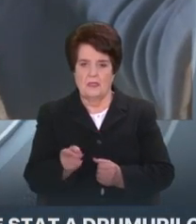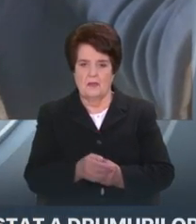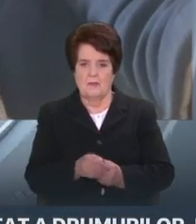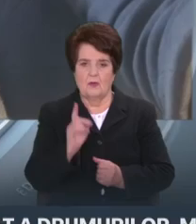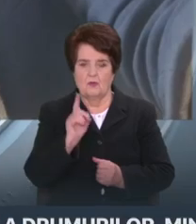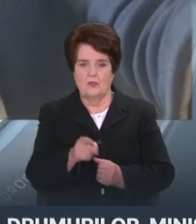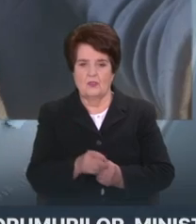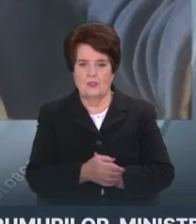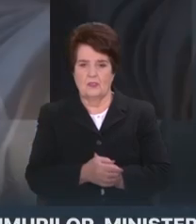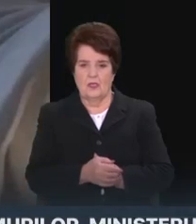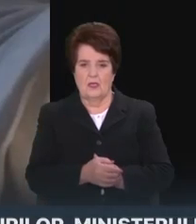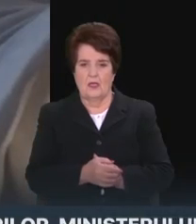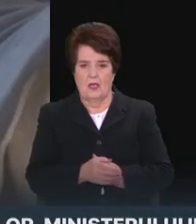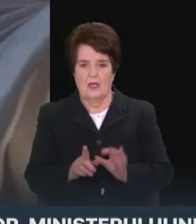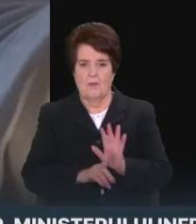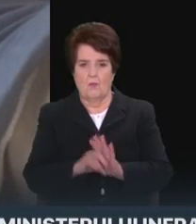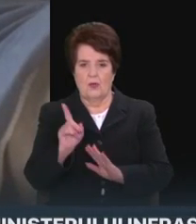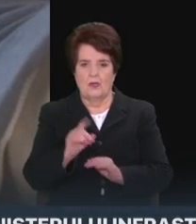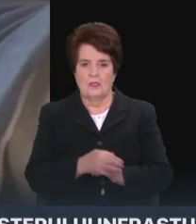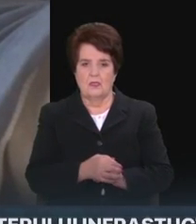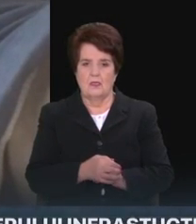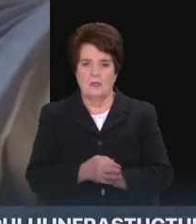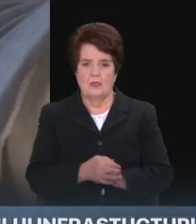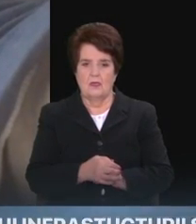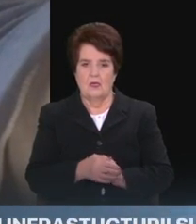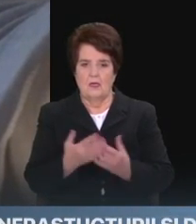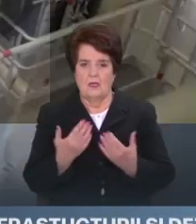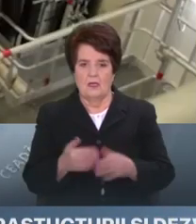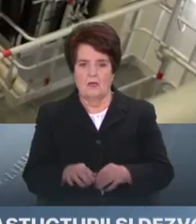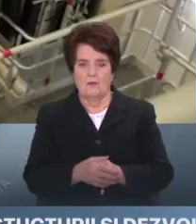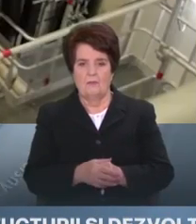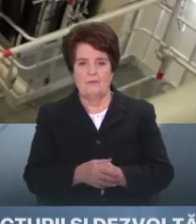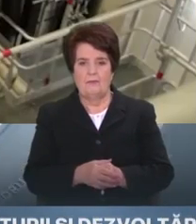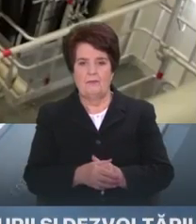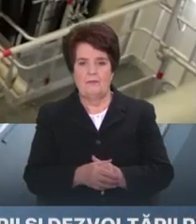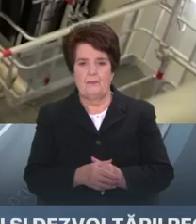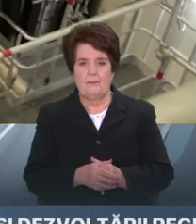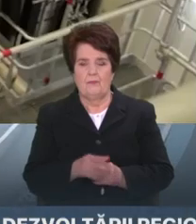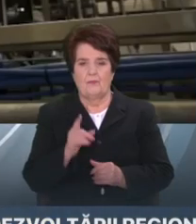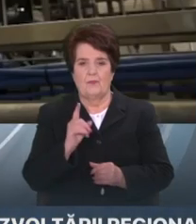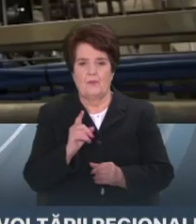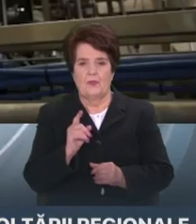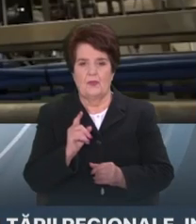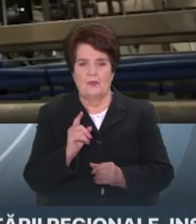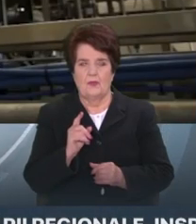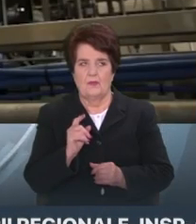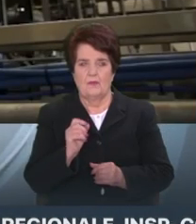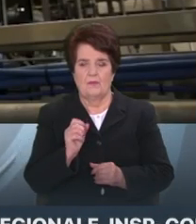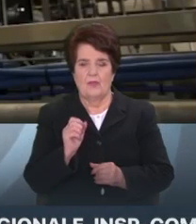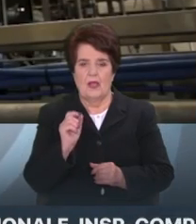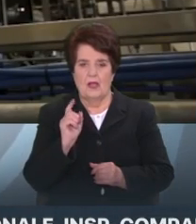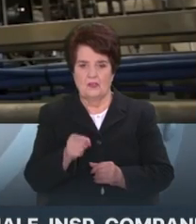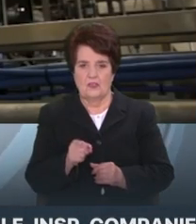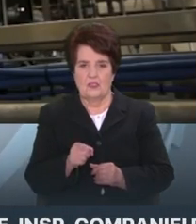infrastructură aici vorbim pentru că trebuie să amintim despre modalitatea de livrare acestor materii prime. Așa